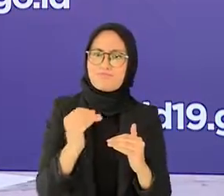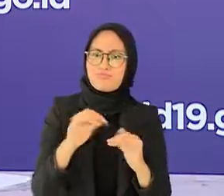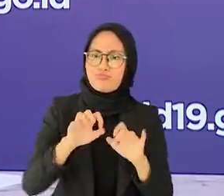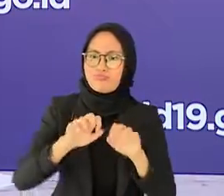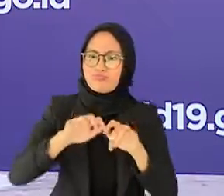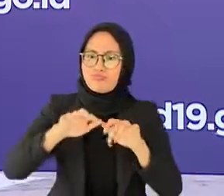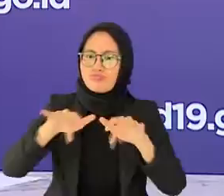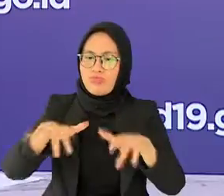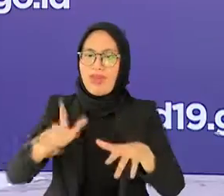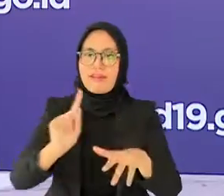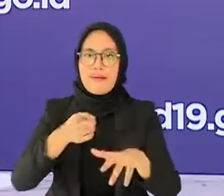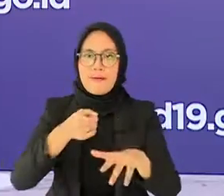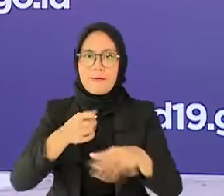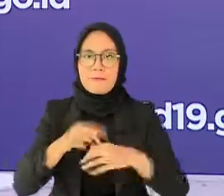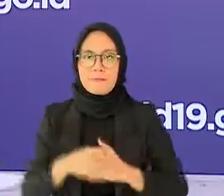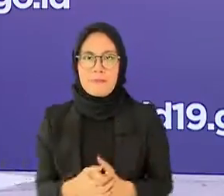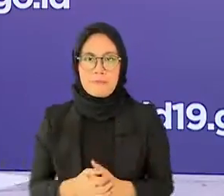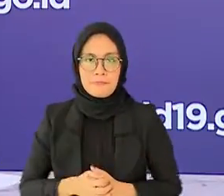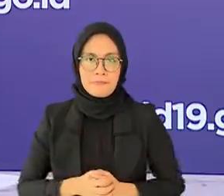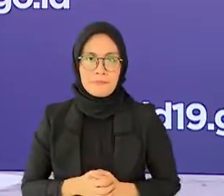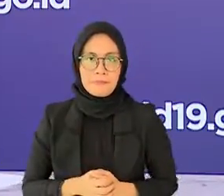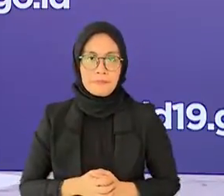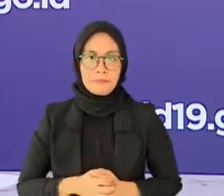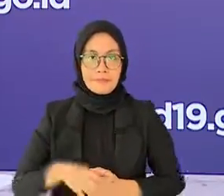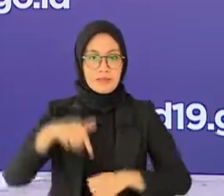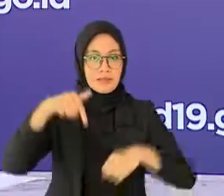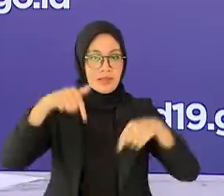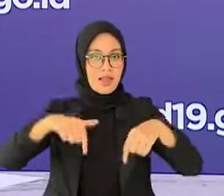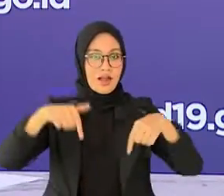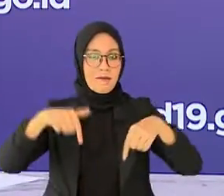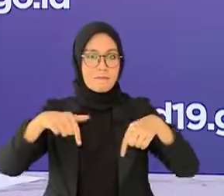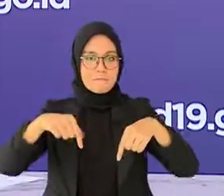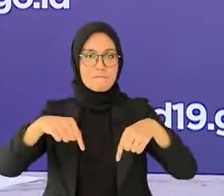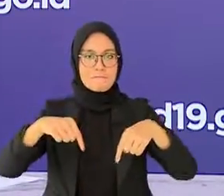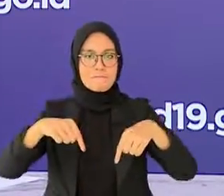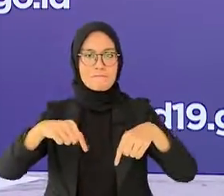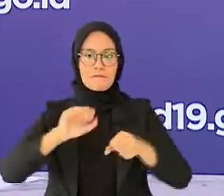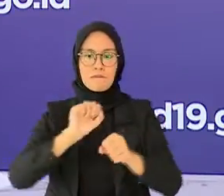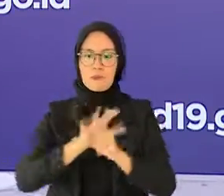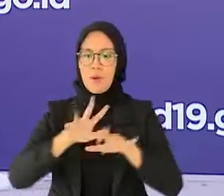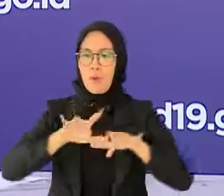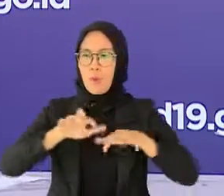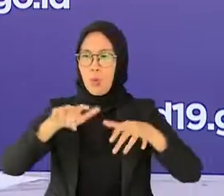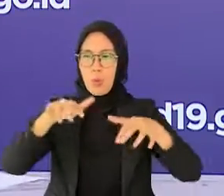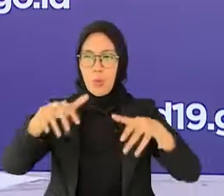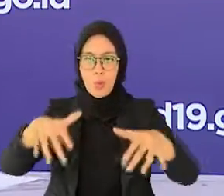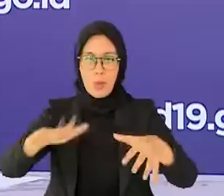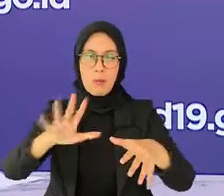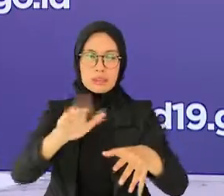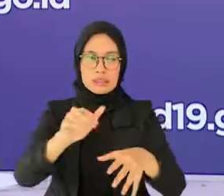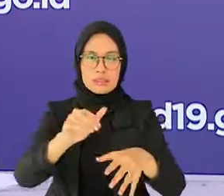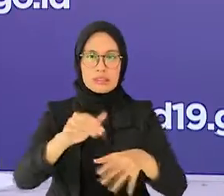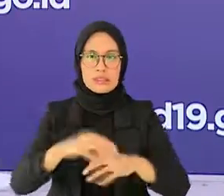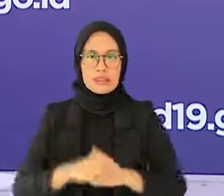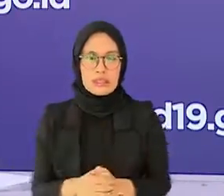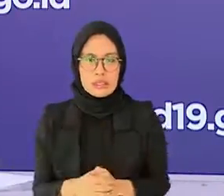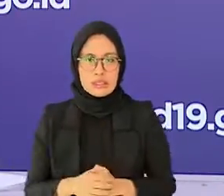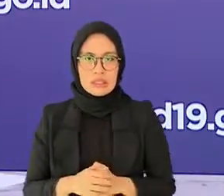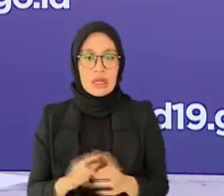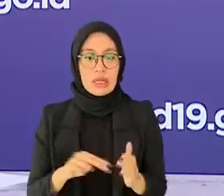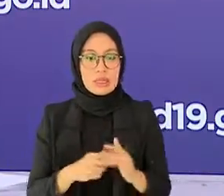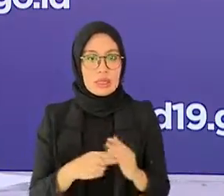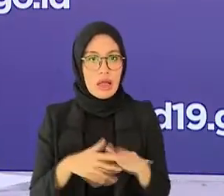terjadi saat ini kita masih berada dalam situasi pandemi yaitu suatu keadaan dimana